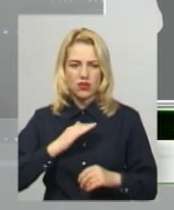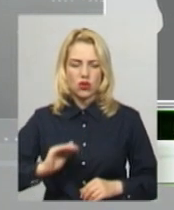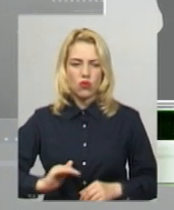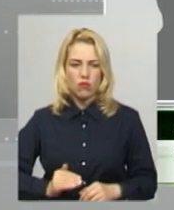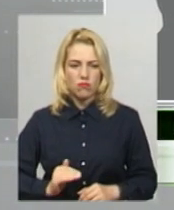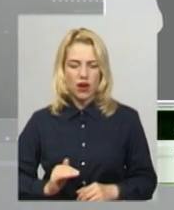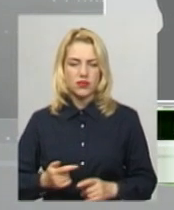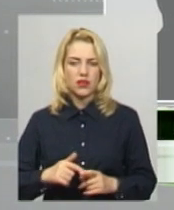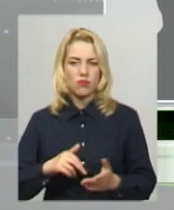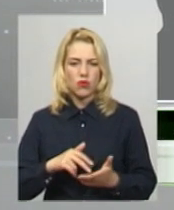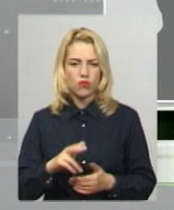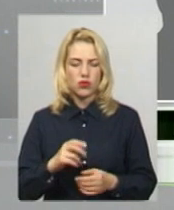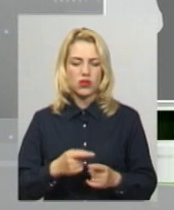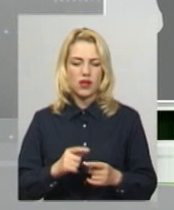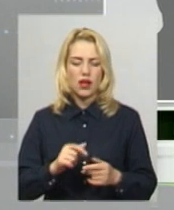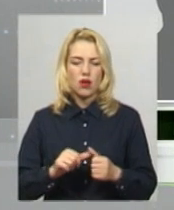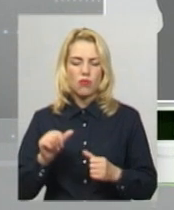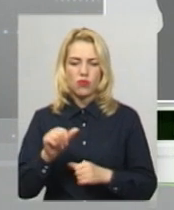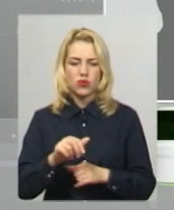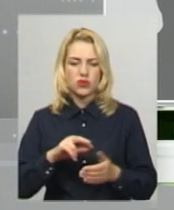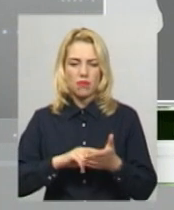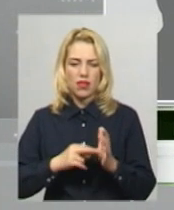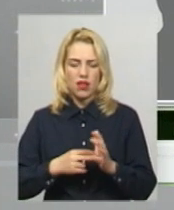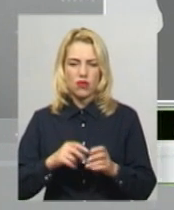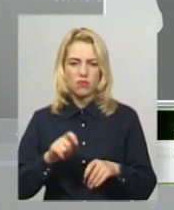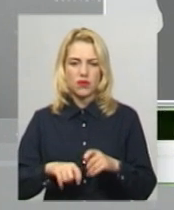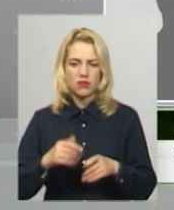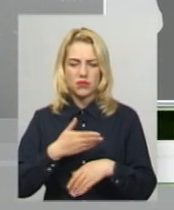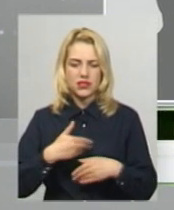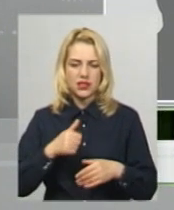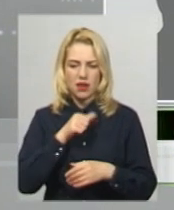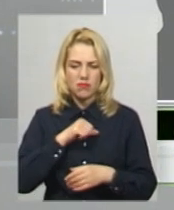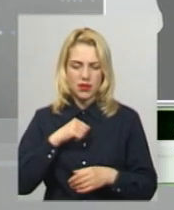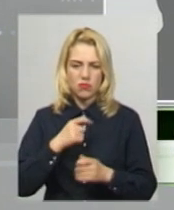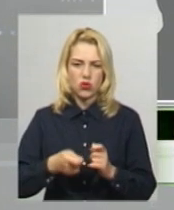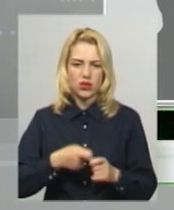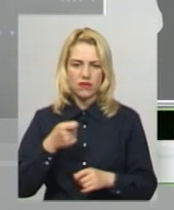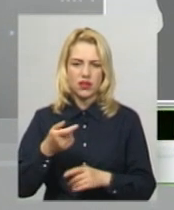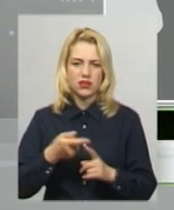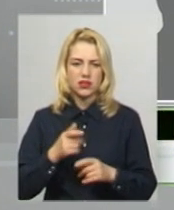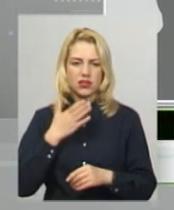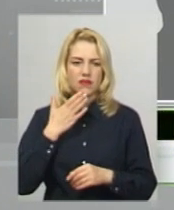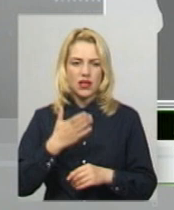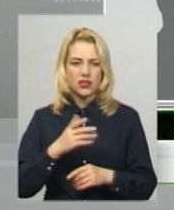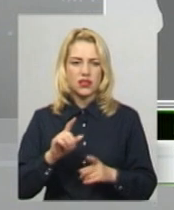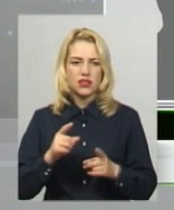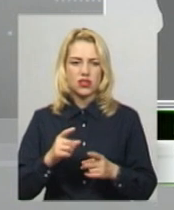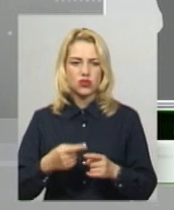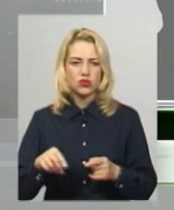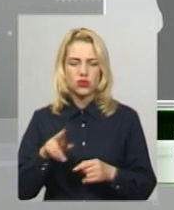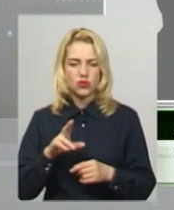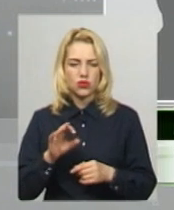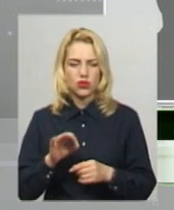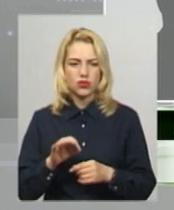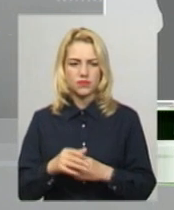проходила позапланову перевірку. Ми самі подавали таке звернення в Держпродспоживслужбу, плюс було звернення фізичних осіб.